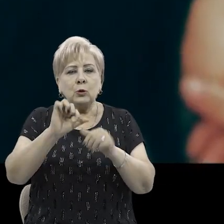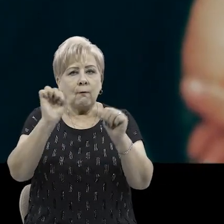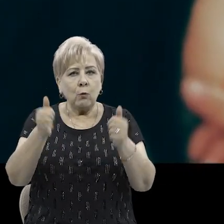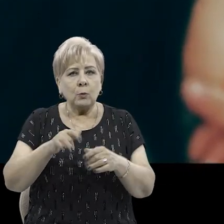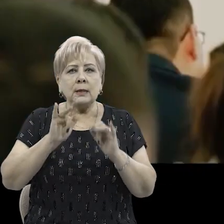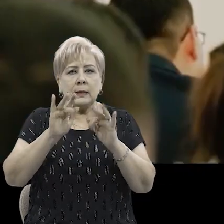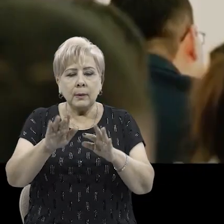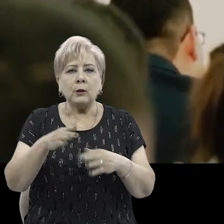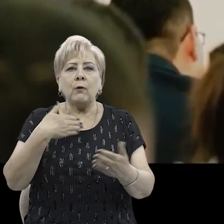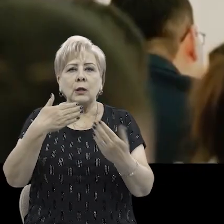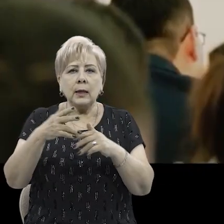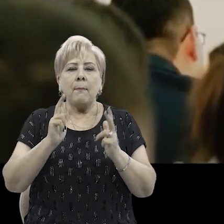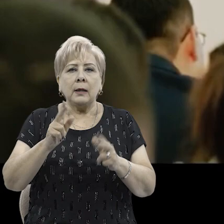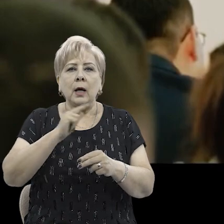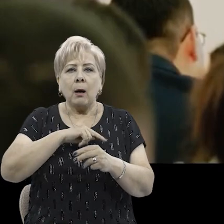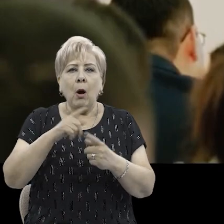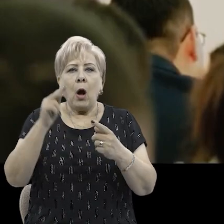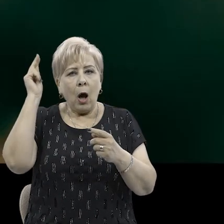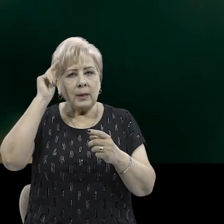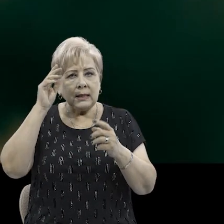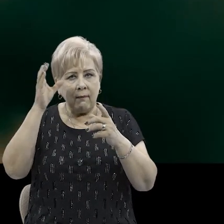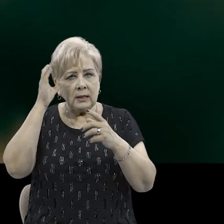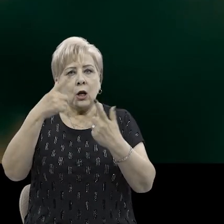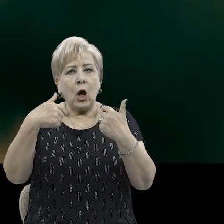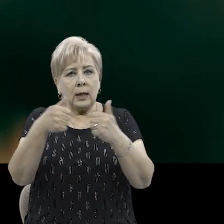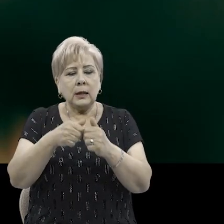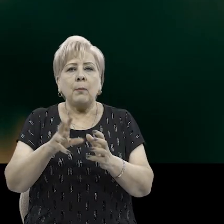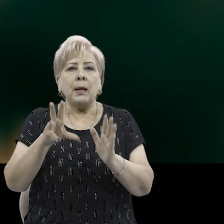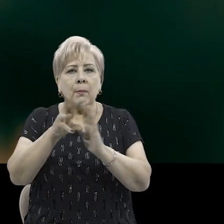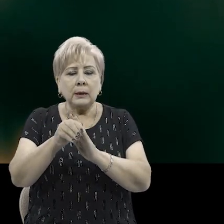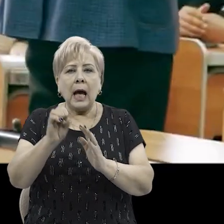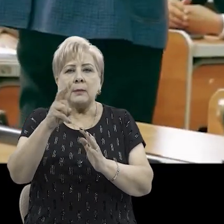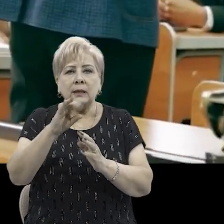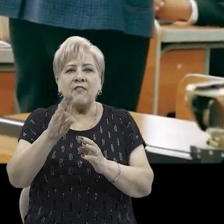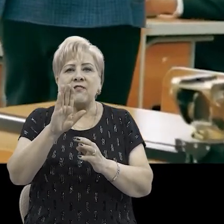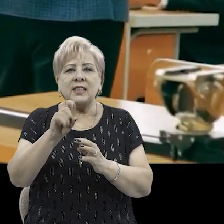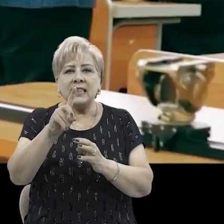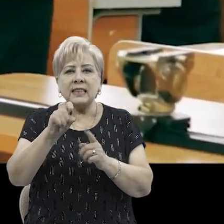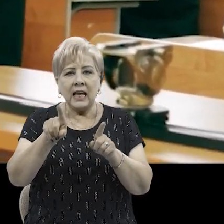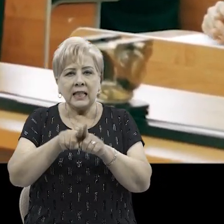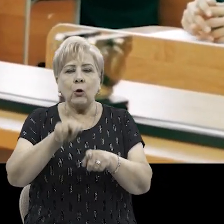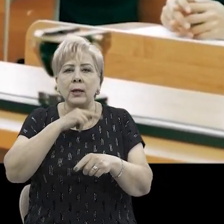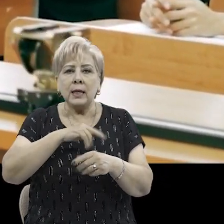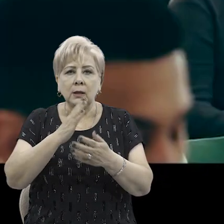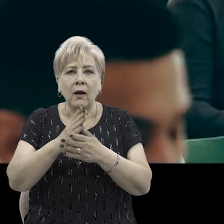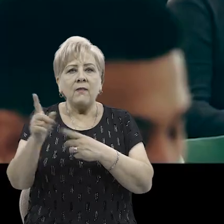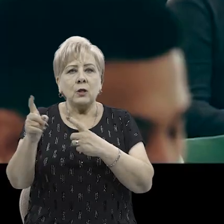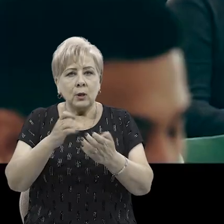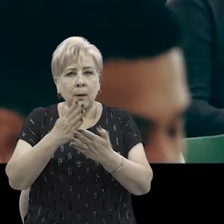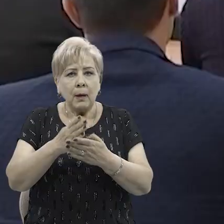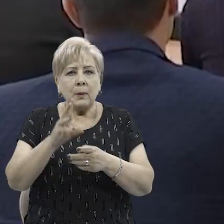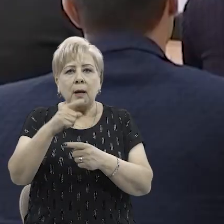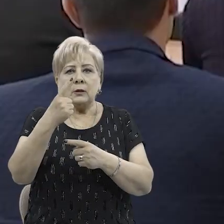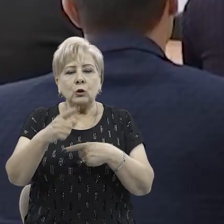совершенное в отношении педагогического работника образовательной организации, после применения административного взыскания за такое же деяние, влечет за собой